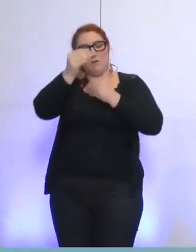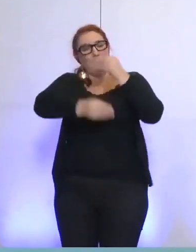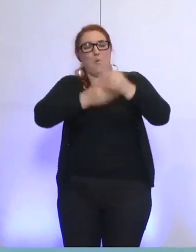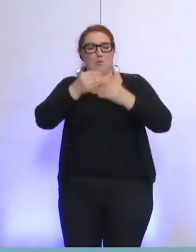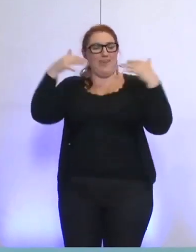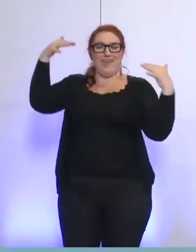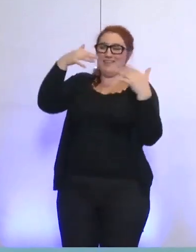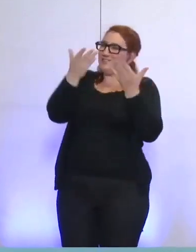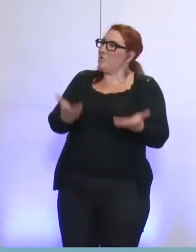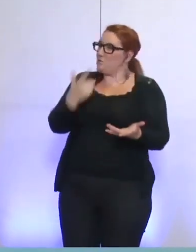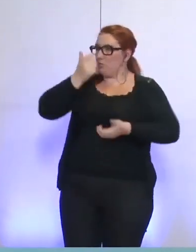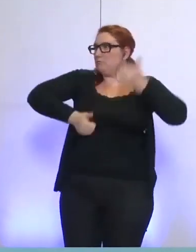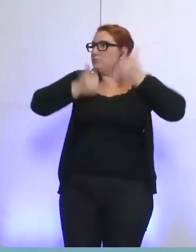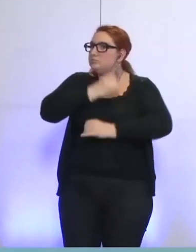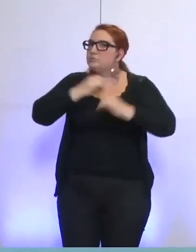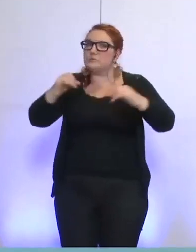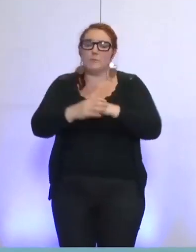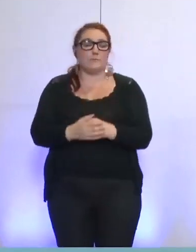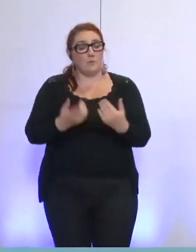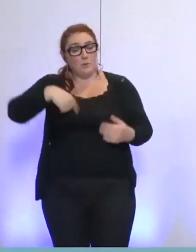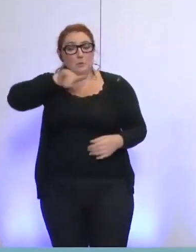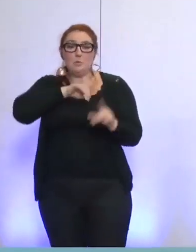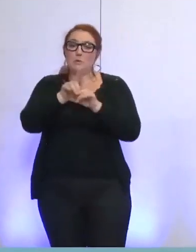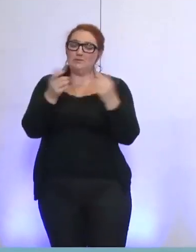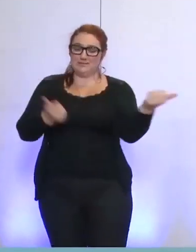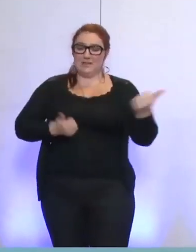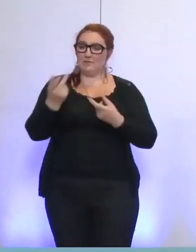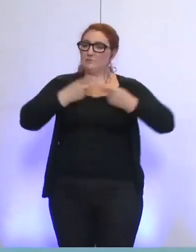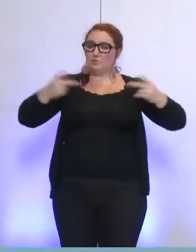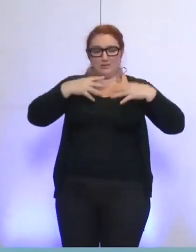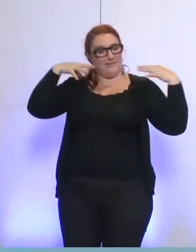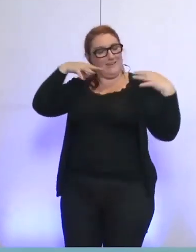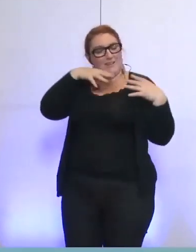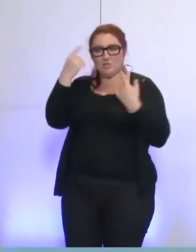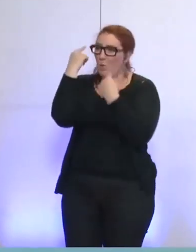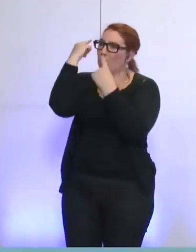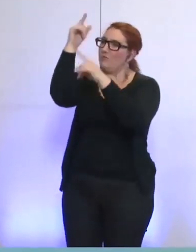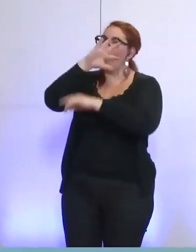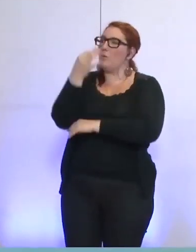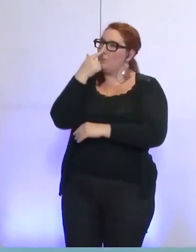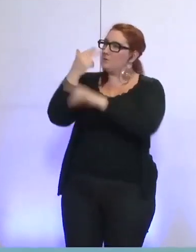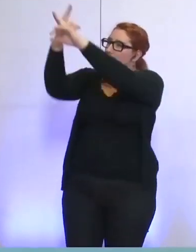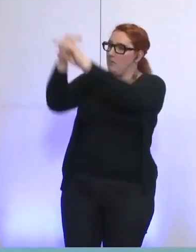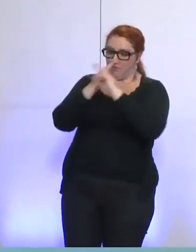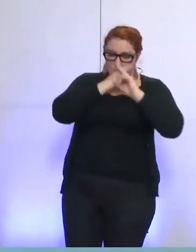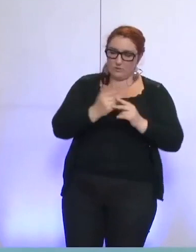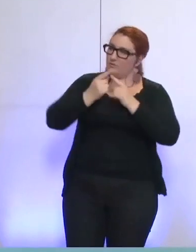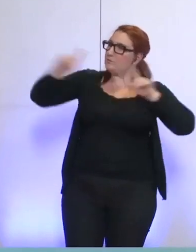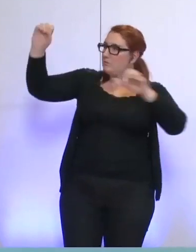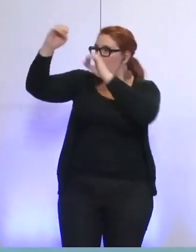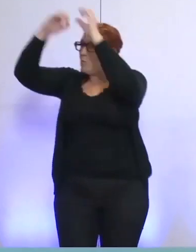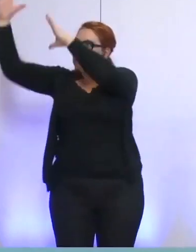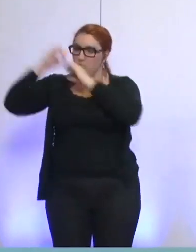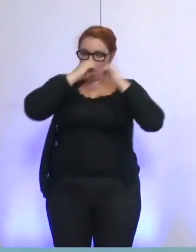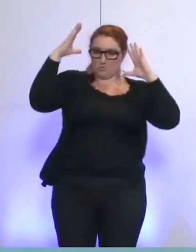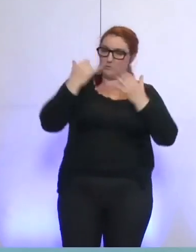aussi, nous défendons le service et la maîtrise publique de l'énergie, mais nous n'en avons pas la même définition, ni votre propre conception, si votre